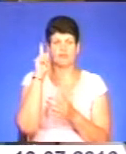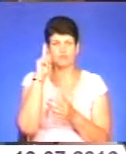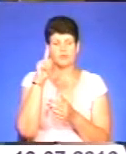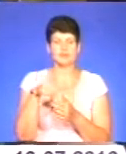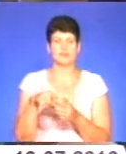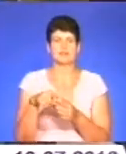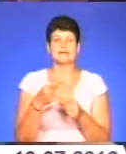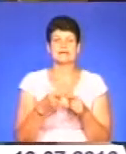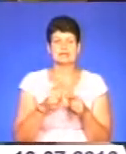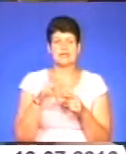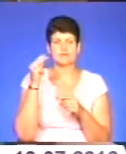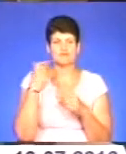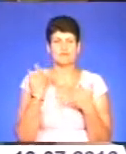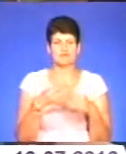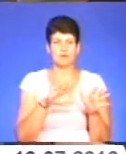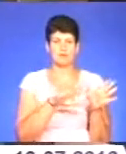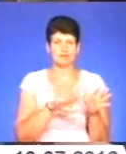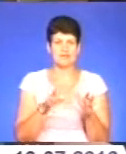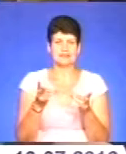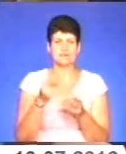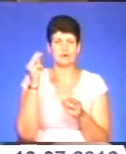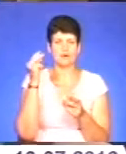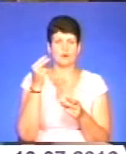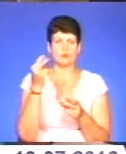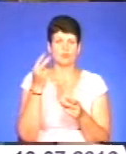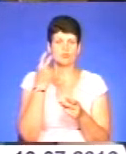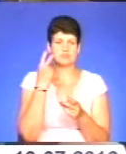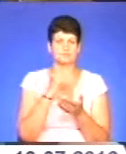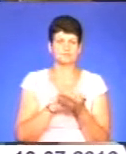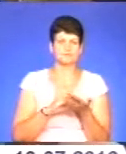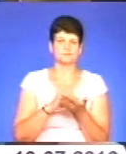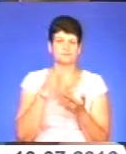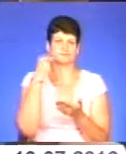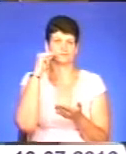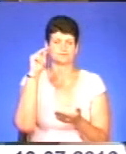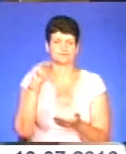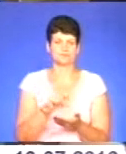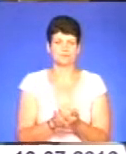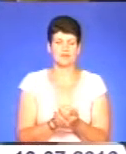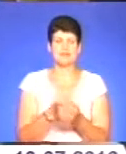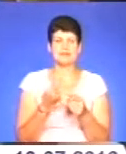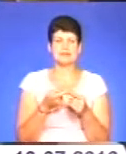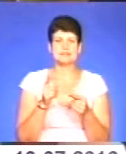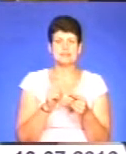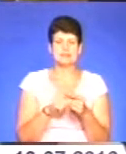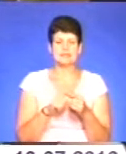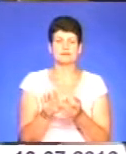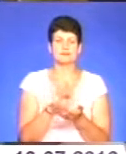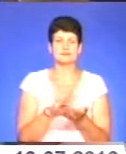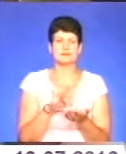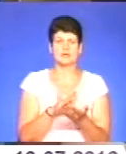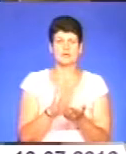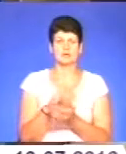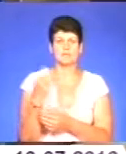навчання, які вже пройшли, його потрібно постійно засвоювати і удосконалювати. Такий симуляційний центр – це буде